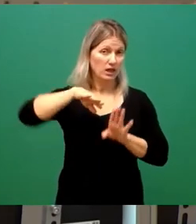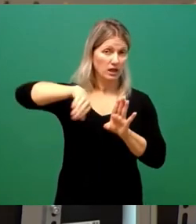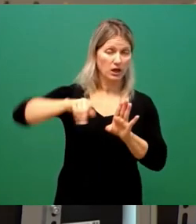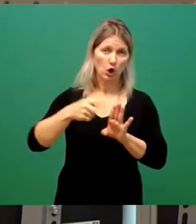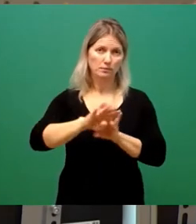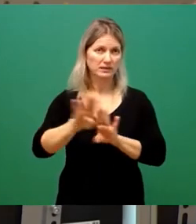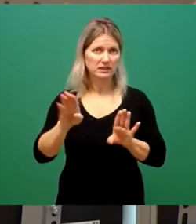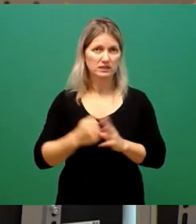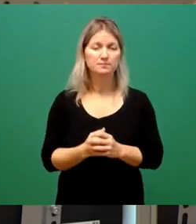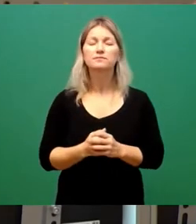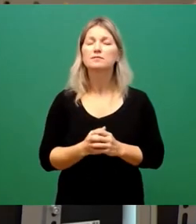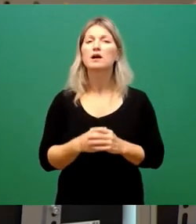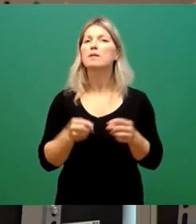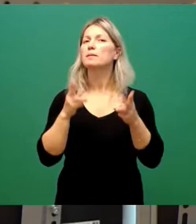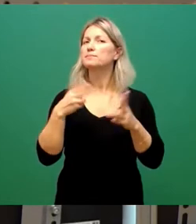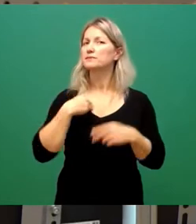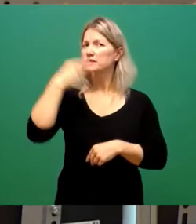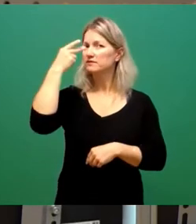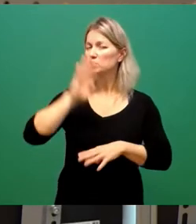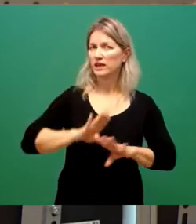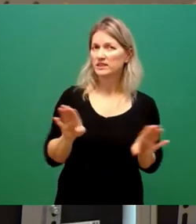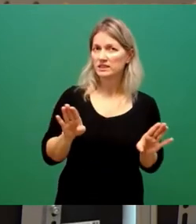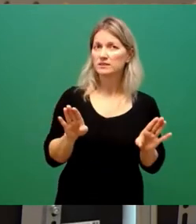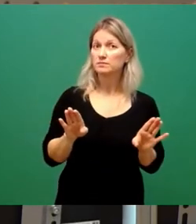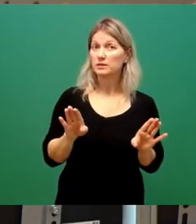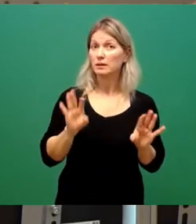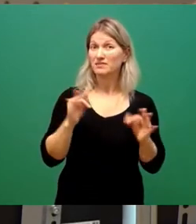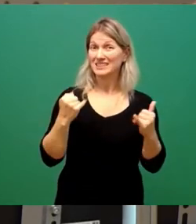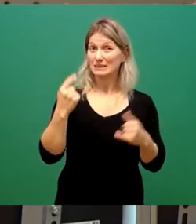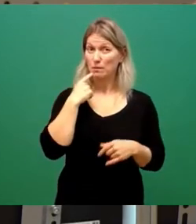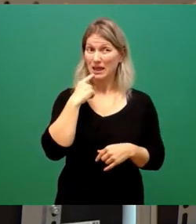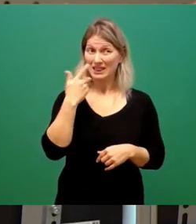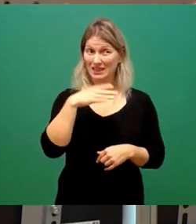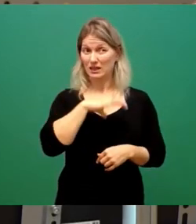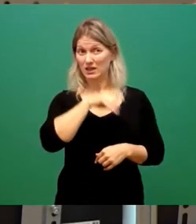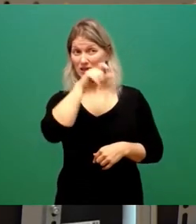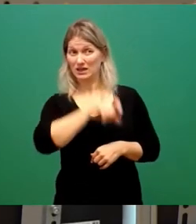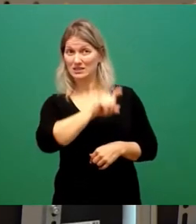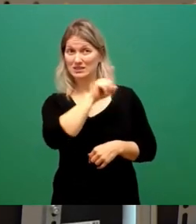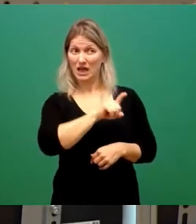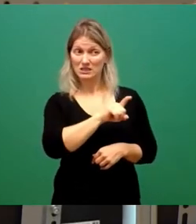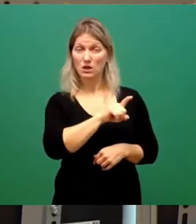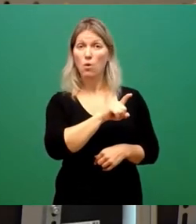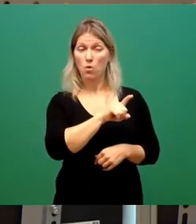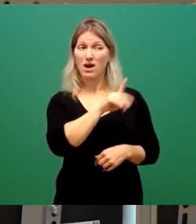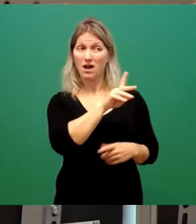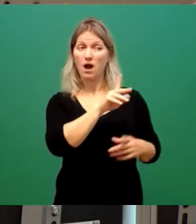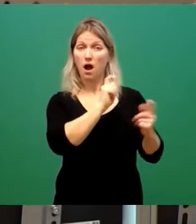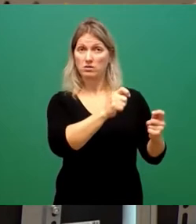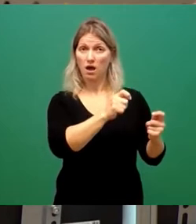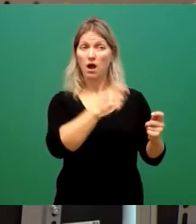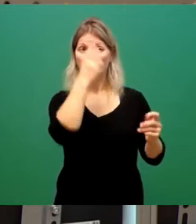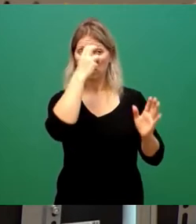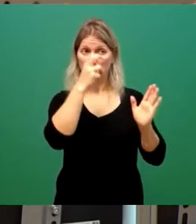ich nicht verstehe, ist, dass Sie jetzt gerade diesem Antrag vom Kollegen Zastrow, dem wir zugestimmt haben, nämlich hier die Frau Klepsch, zu